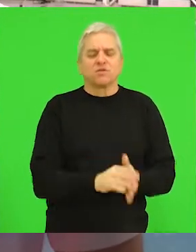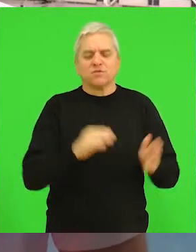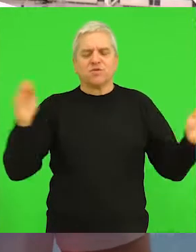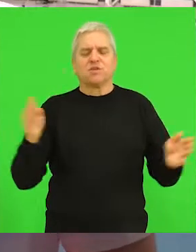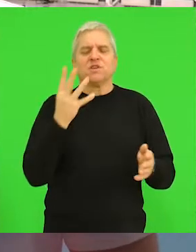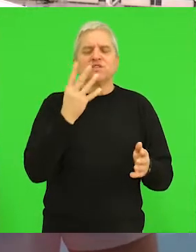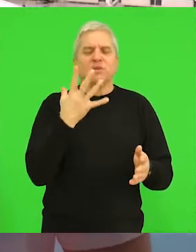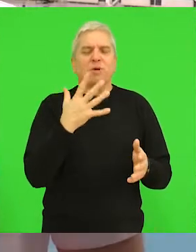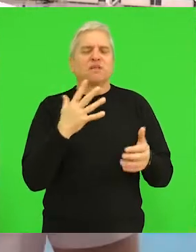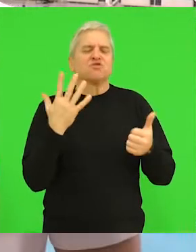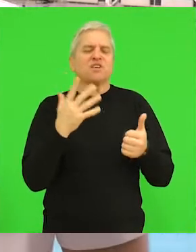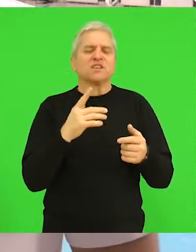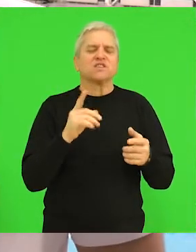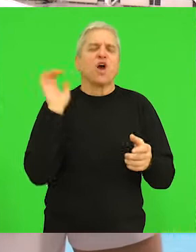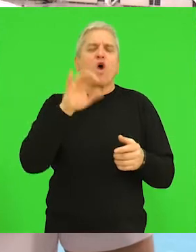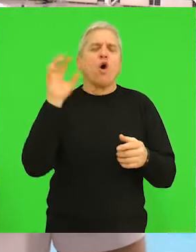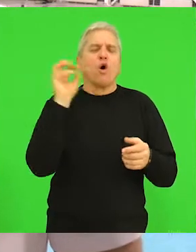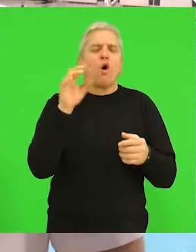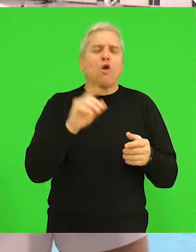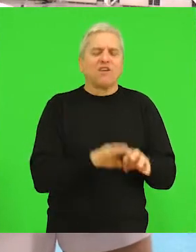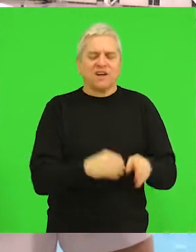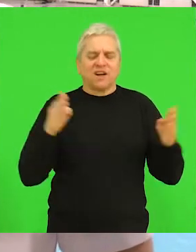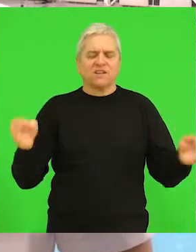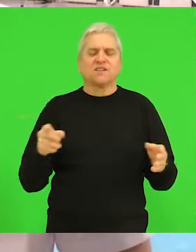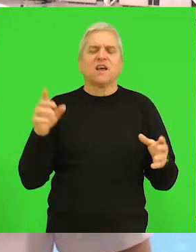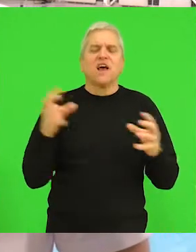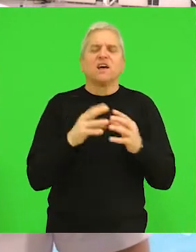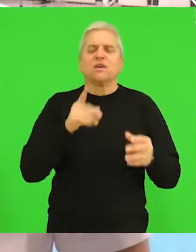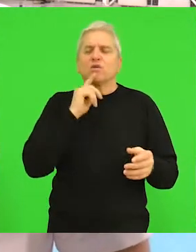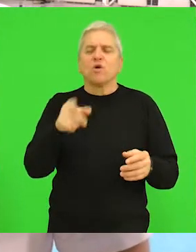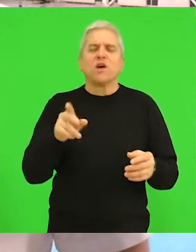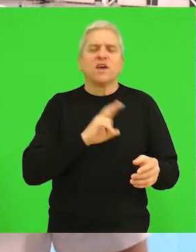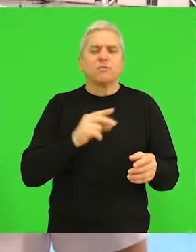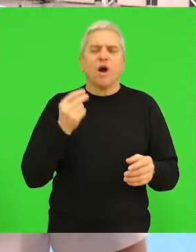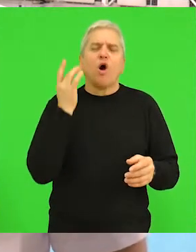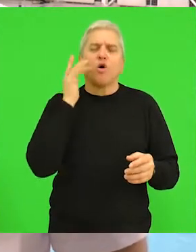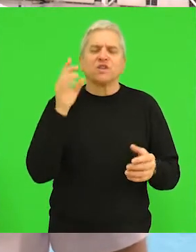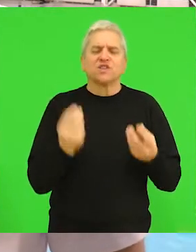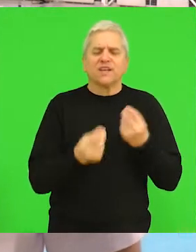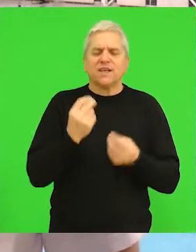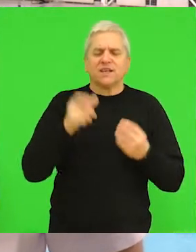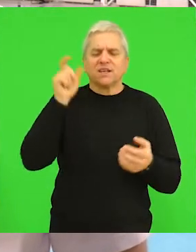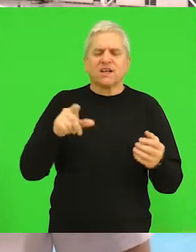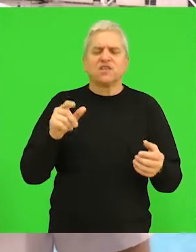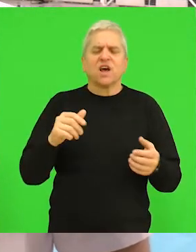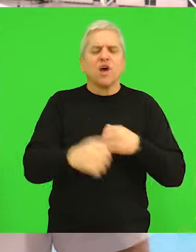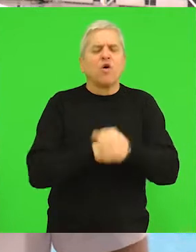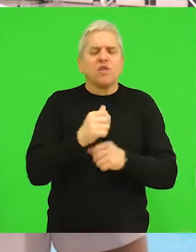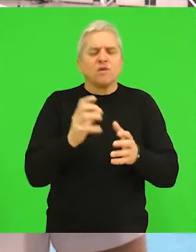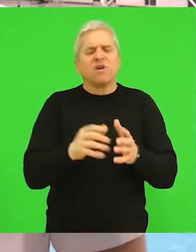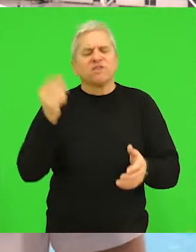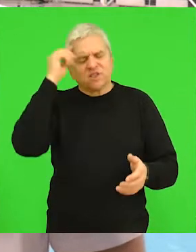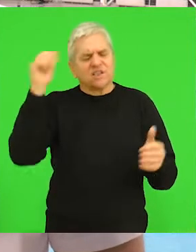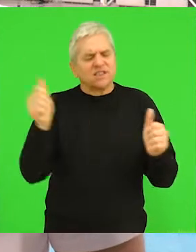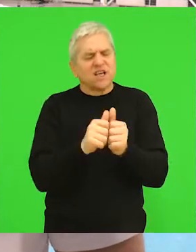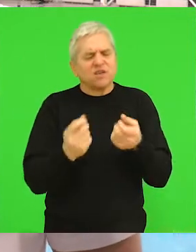odvojili na 4-5-6 golova razlike. Ekipa koja je sastavljena od odličnih igrača koji su u godinama i